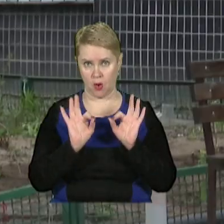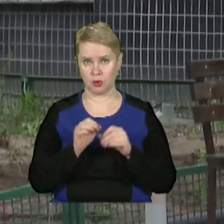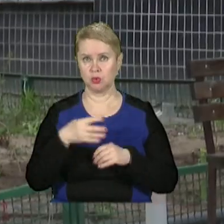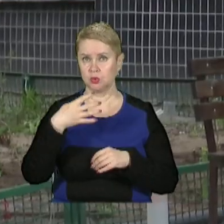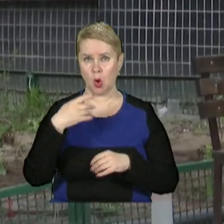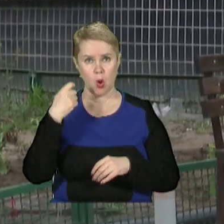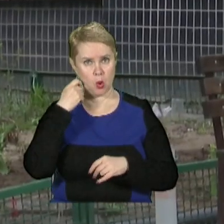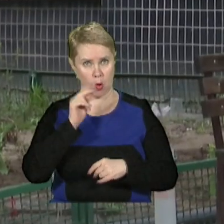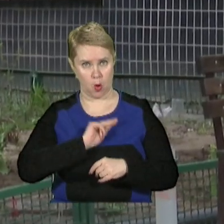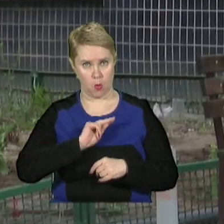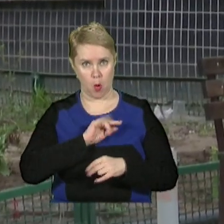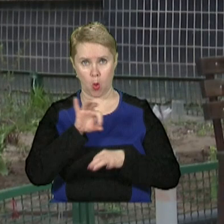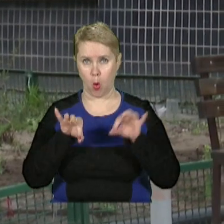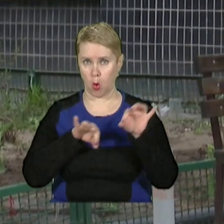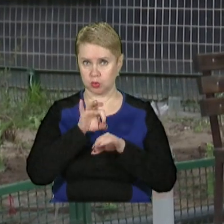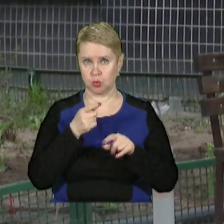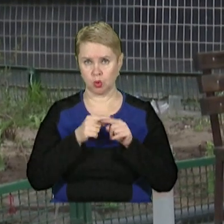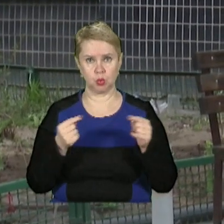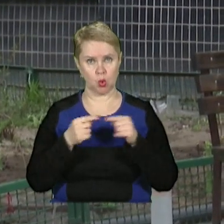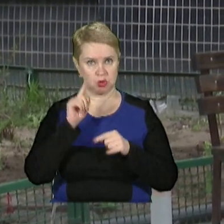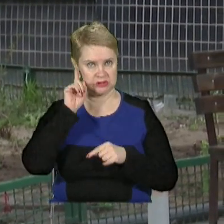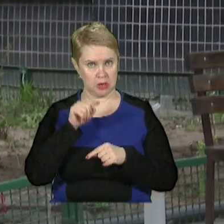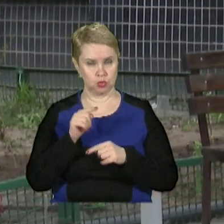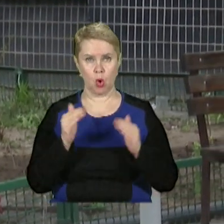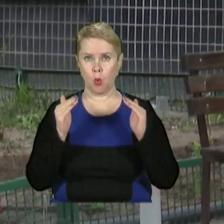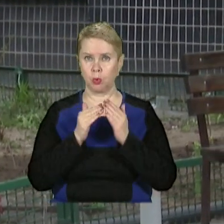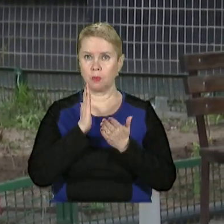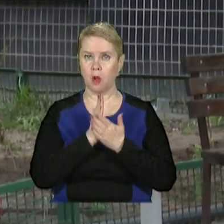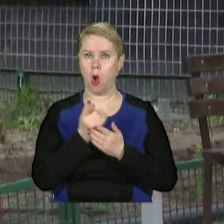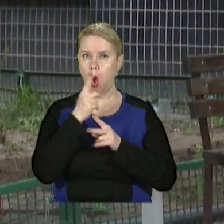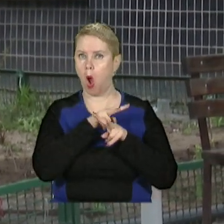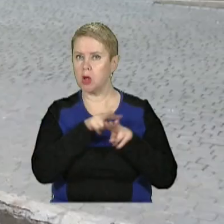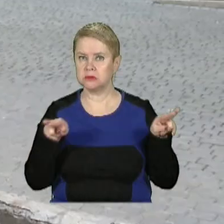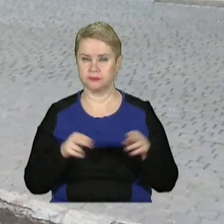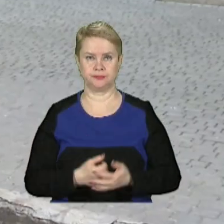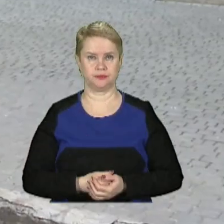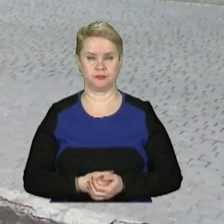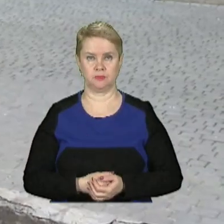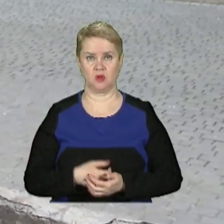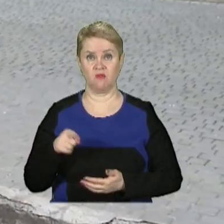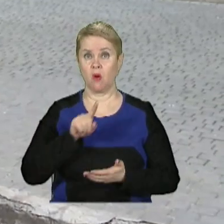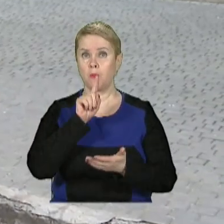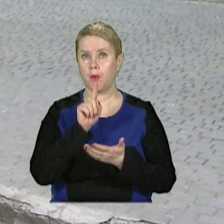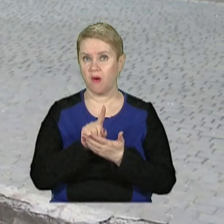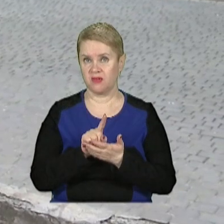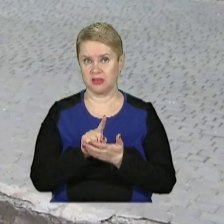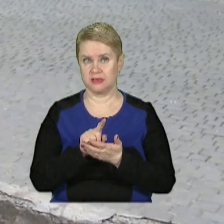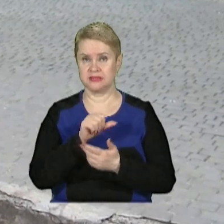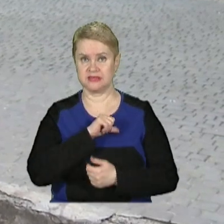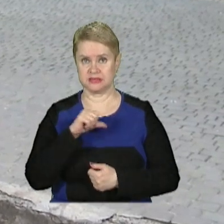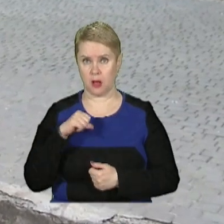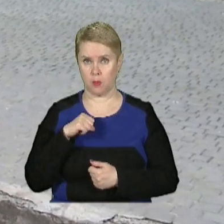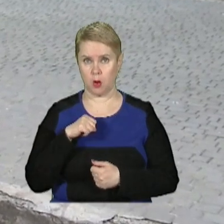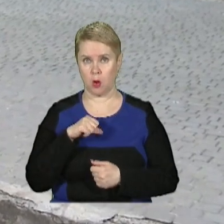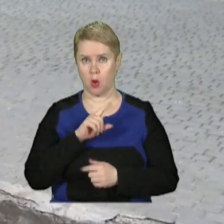понад 40 років працювала конструктором. Тож точно знає, що будинки мають бути однотипними. Воно повинно якось із самою